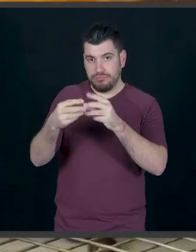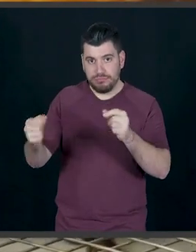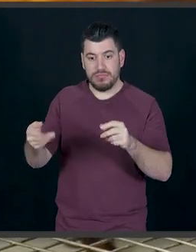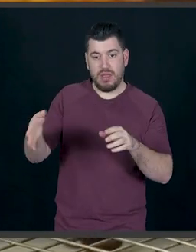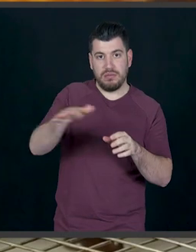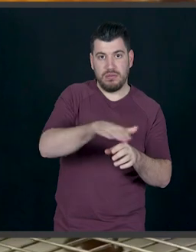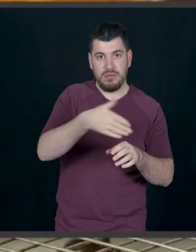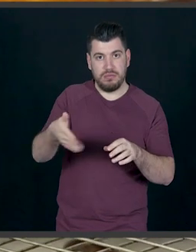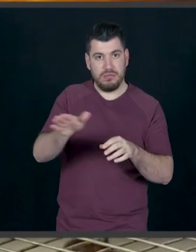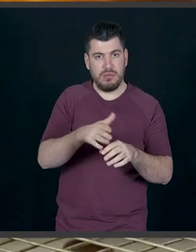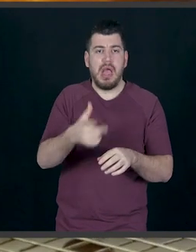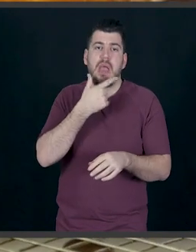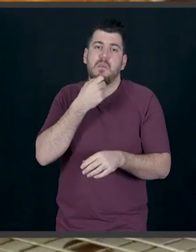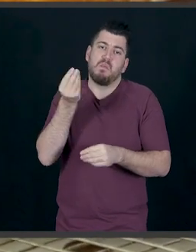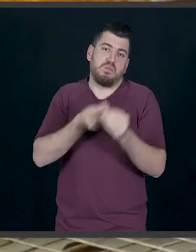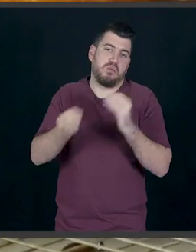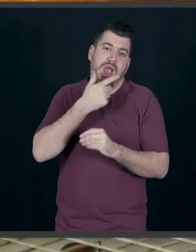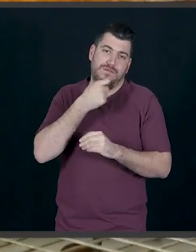Πιο εύκολο πράγμα που μπορείτε να κάνετε.